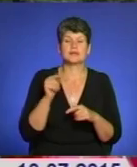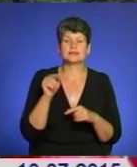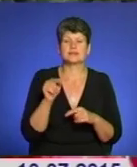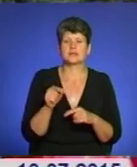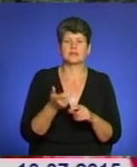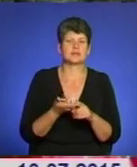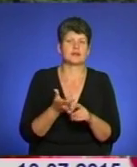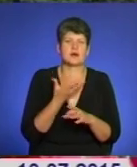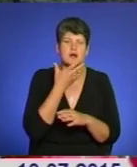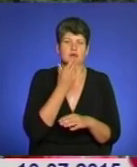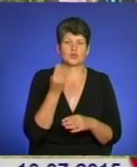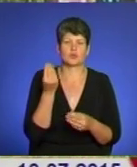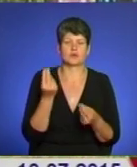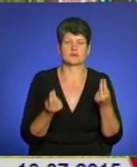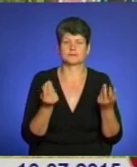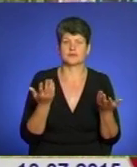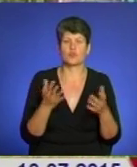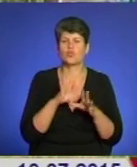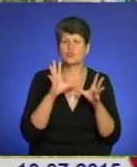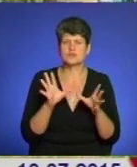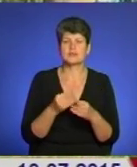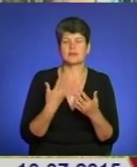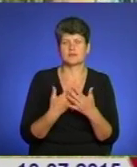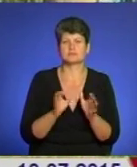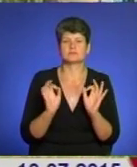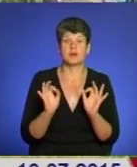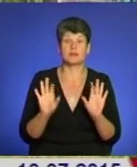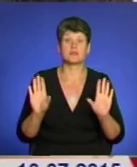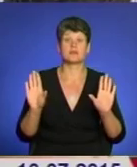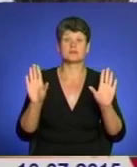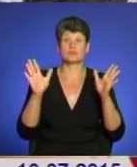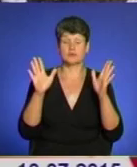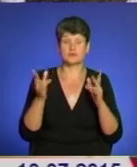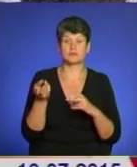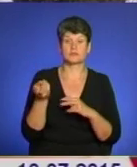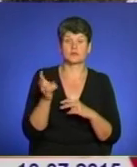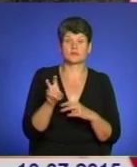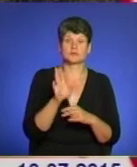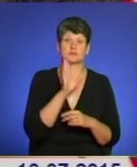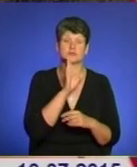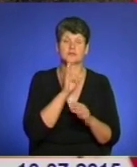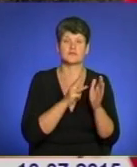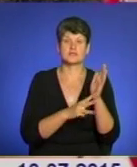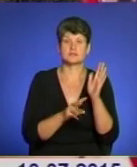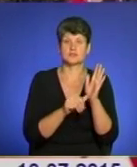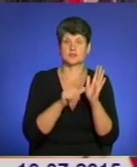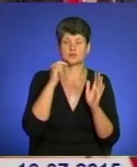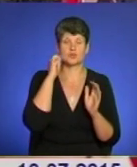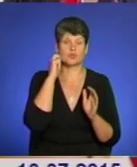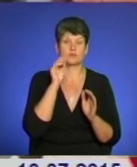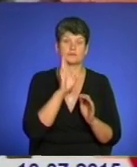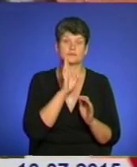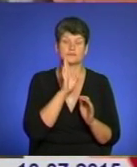гарно каталися. Усе нібито гаразд. Та несподівано до знімальної групи звертається 86-річна